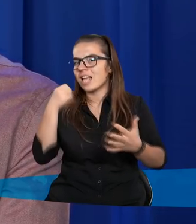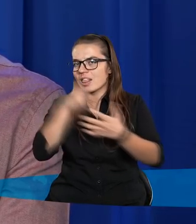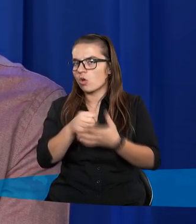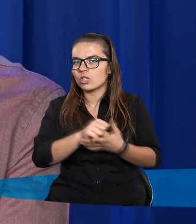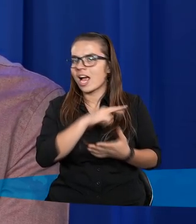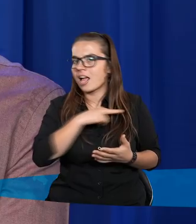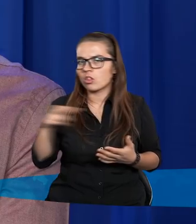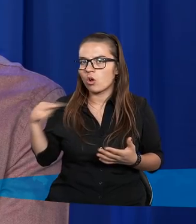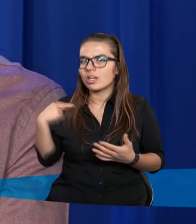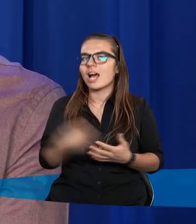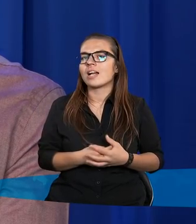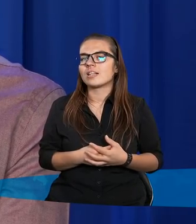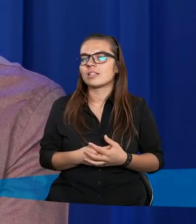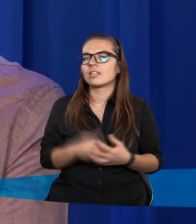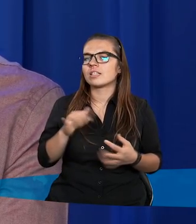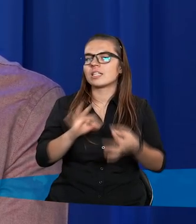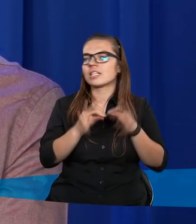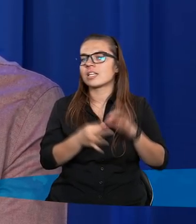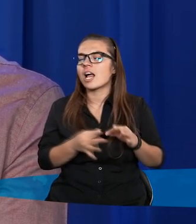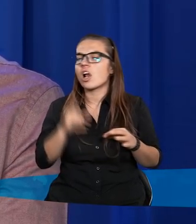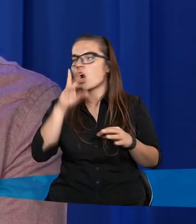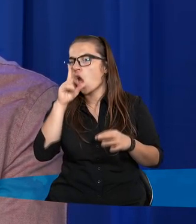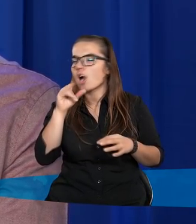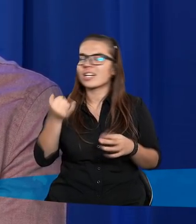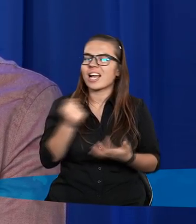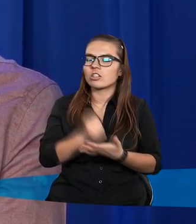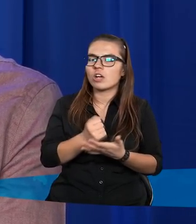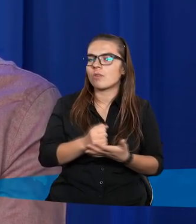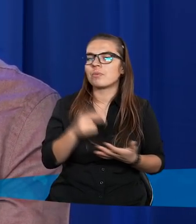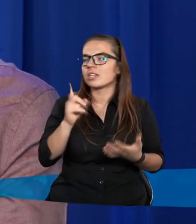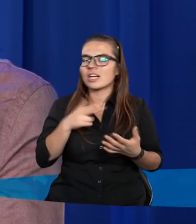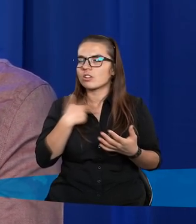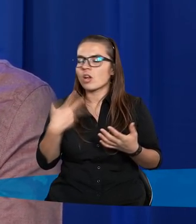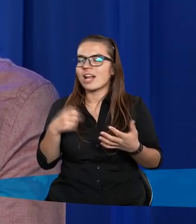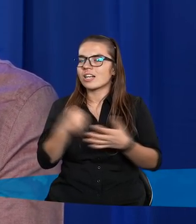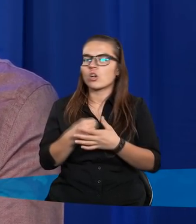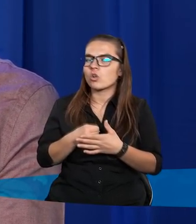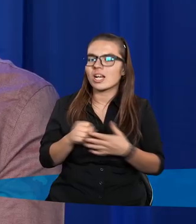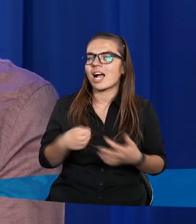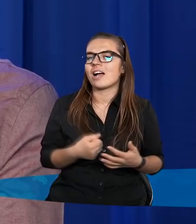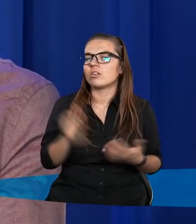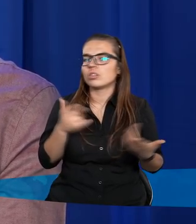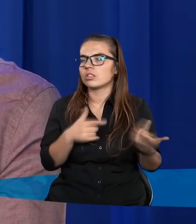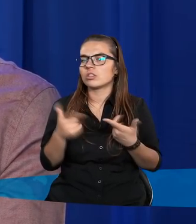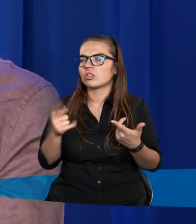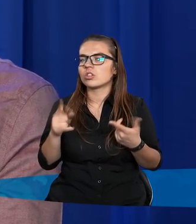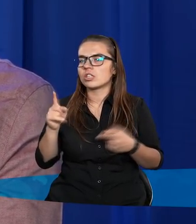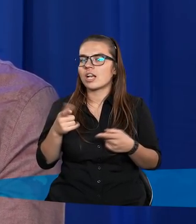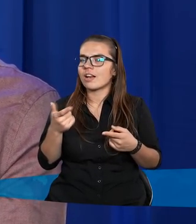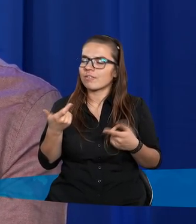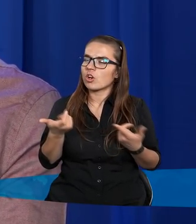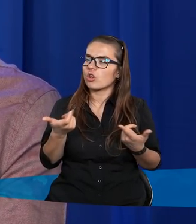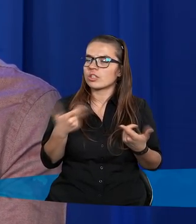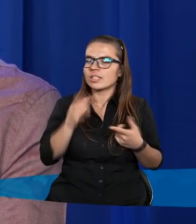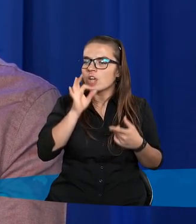dociera i nawet logiczne jakieś argumenty siedzą sobie tutaj i rozmawiają. Nawet to może